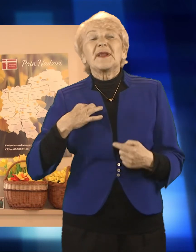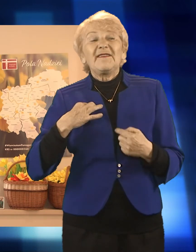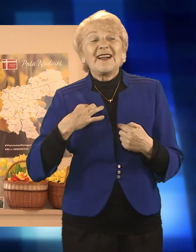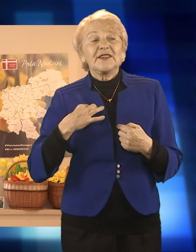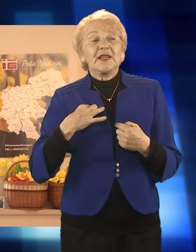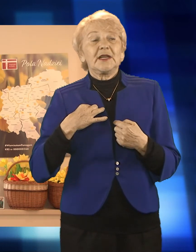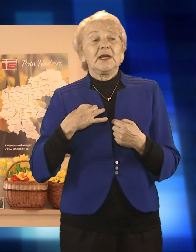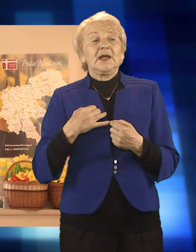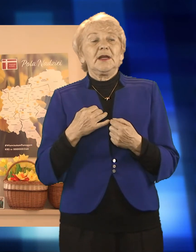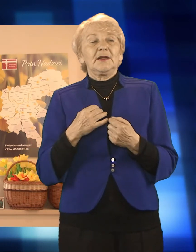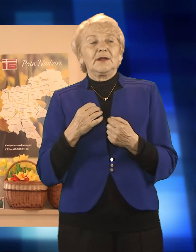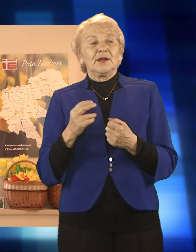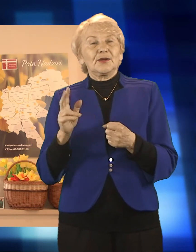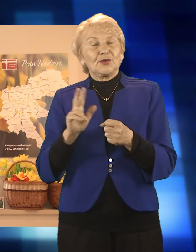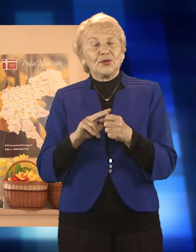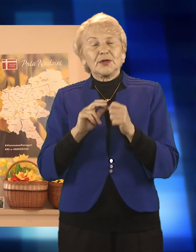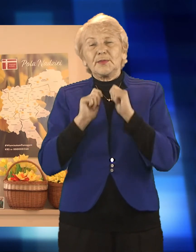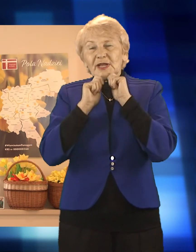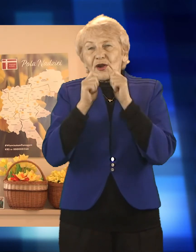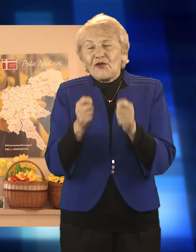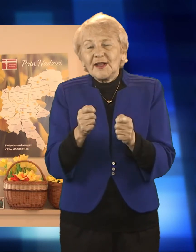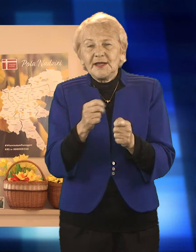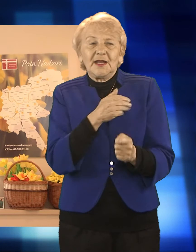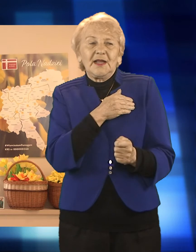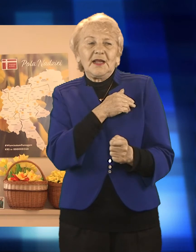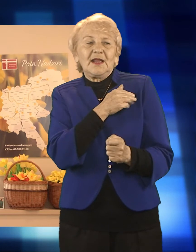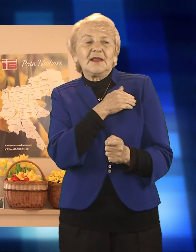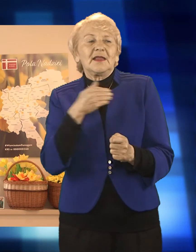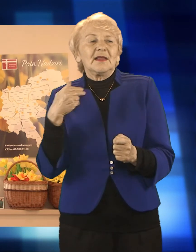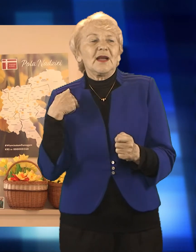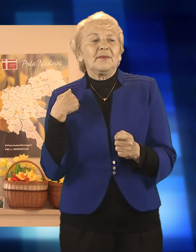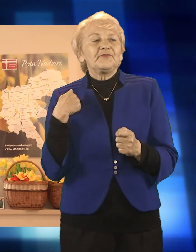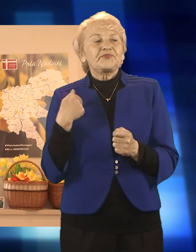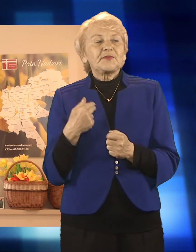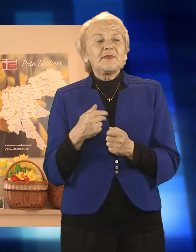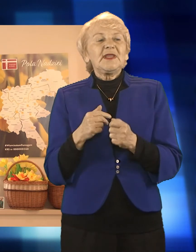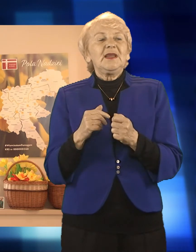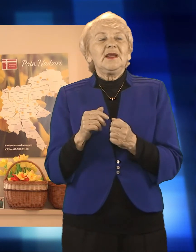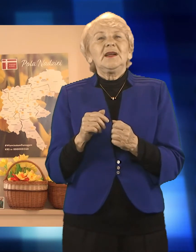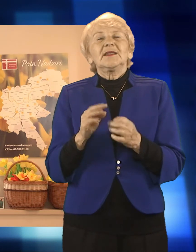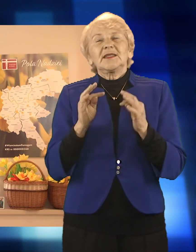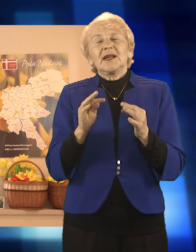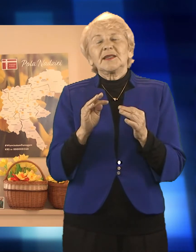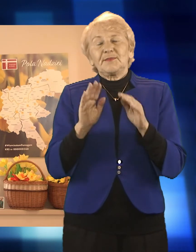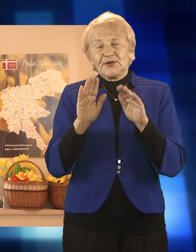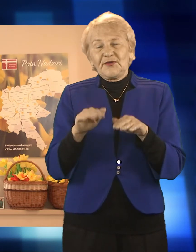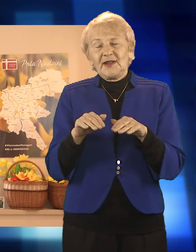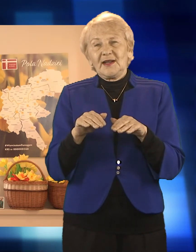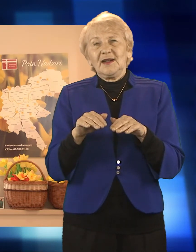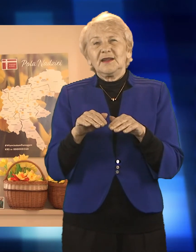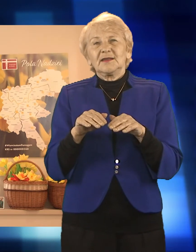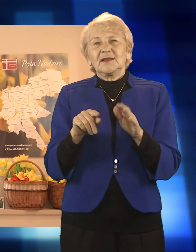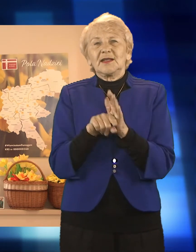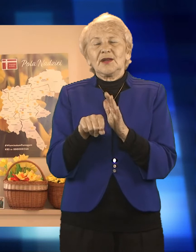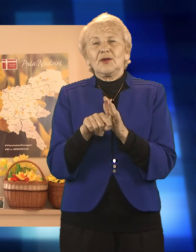takiego anonimowego darczyńcy. Wczoraj też żeśmy otrzymali 200 fartuchów i to pozwala nam teraz jeszcze przez